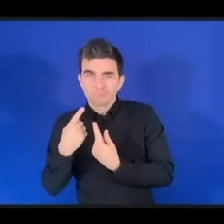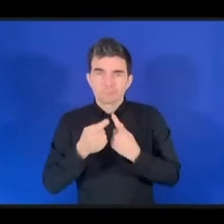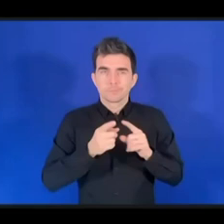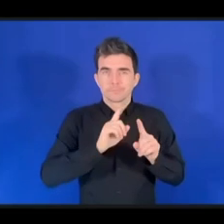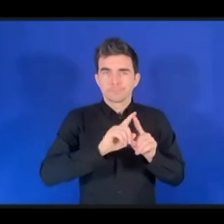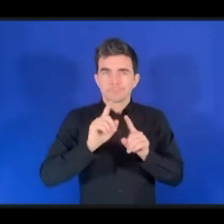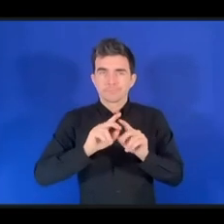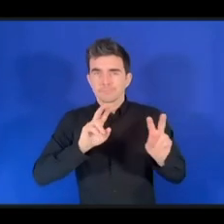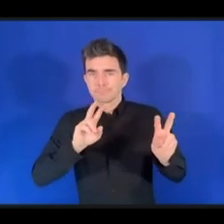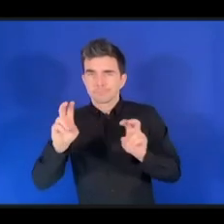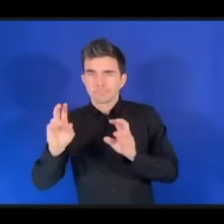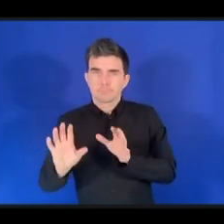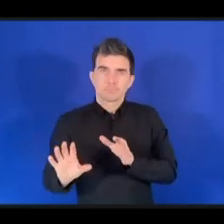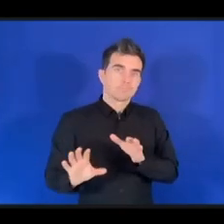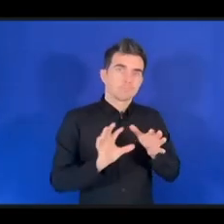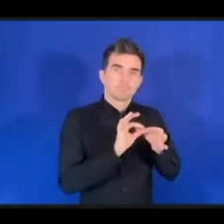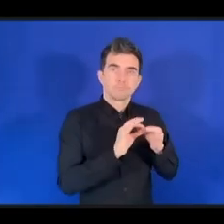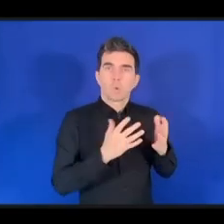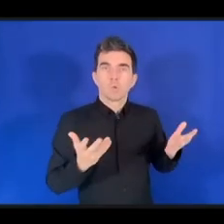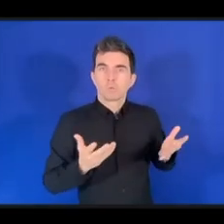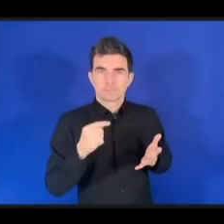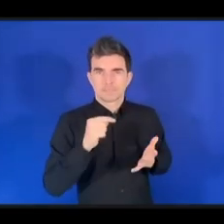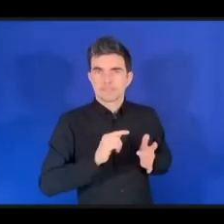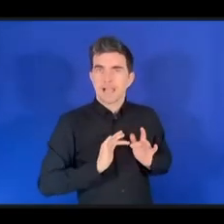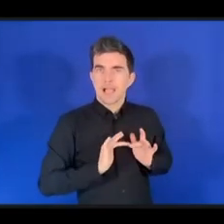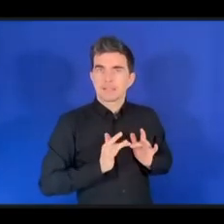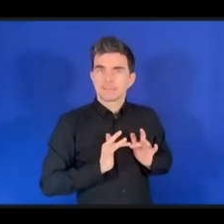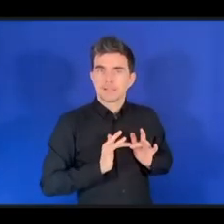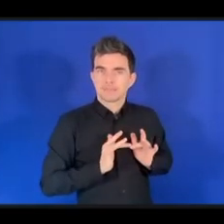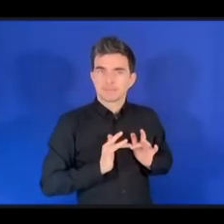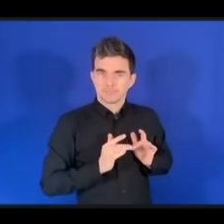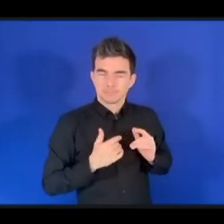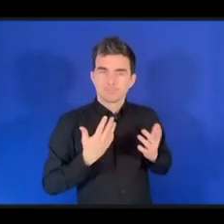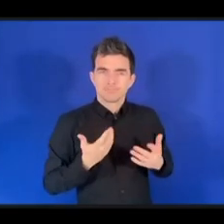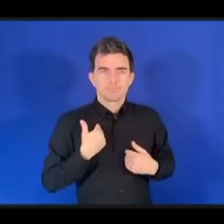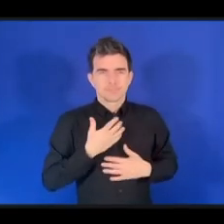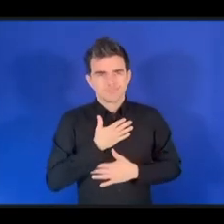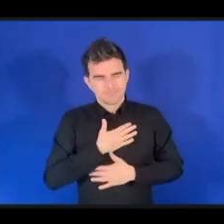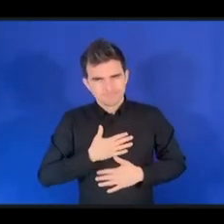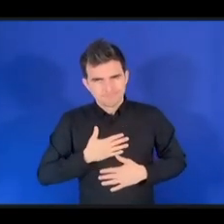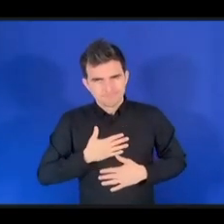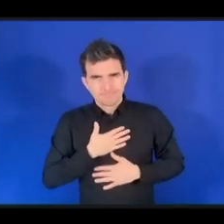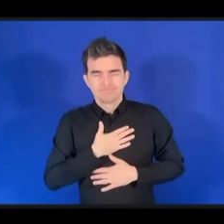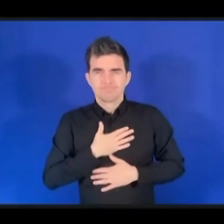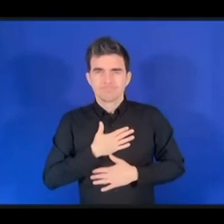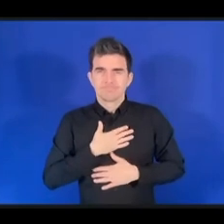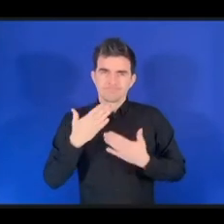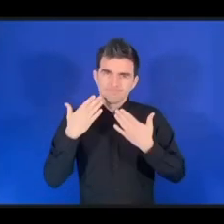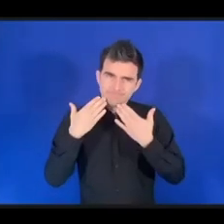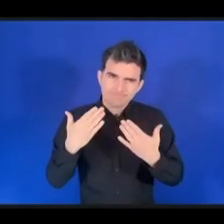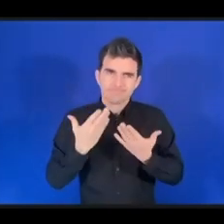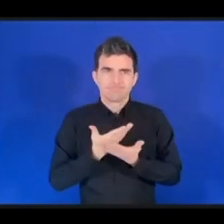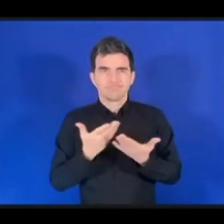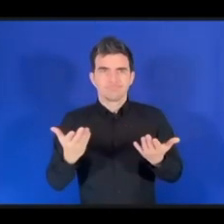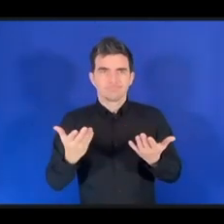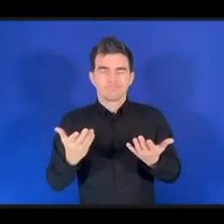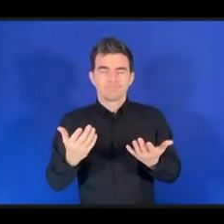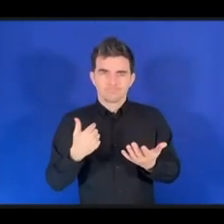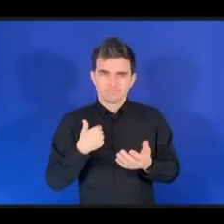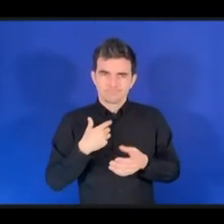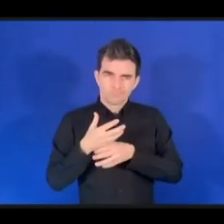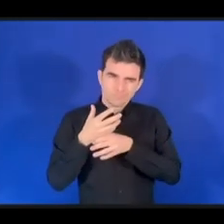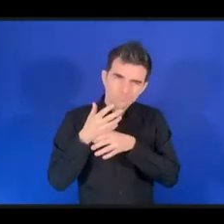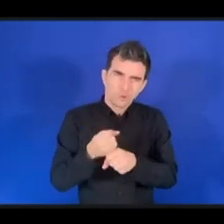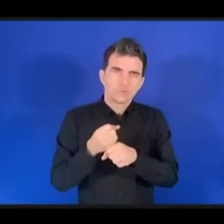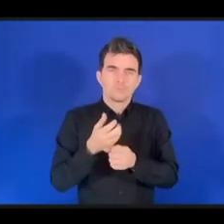благодарен за это. Думаю, что многим из вас было